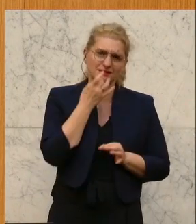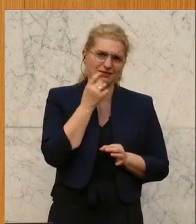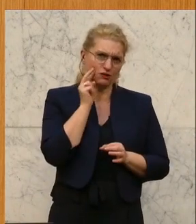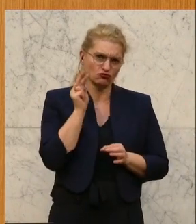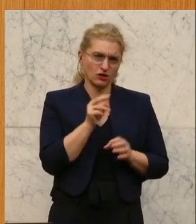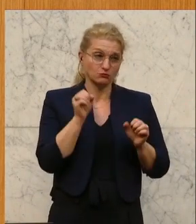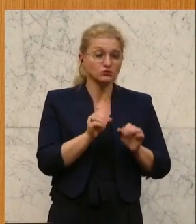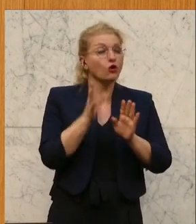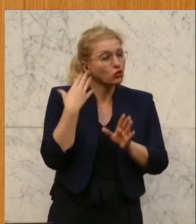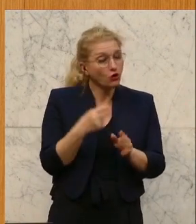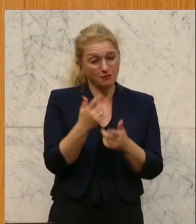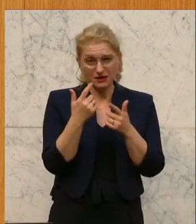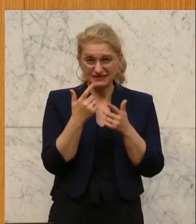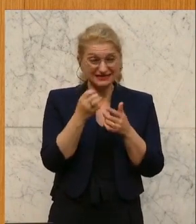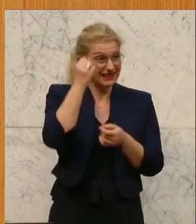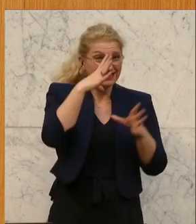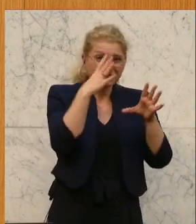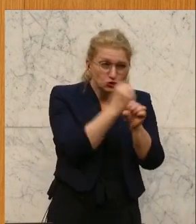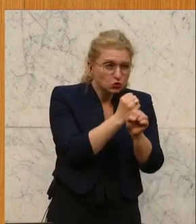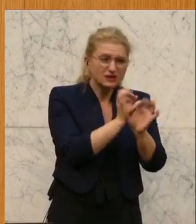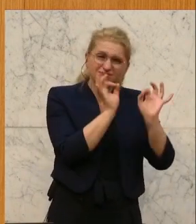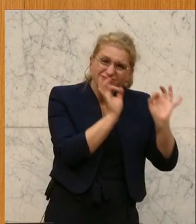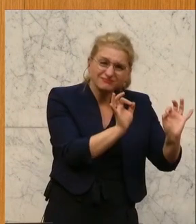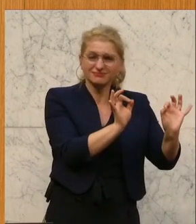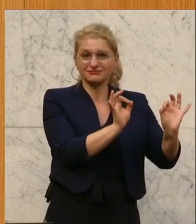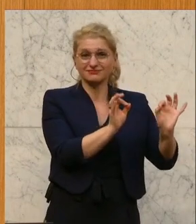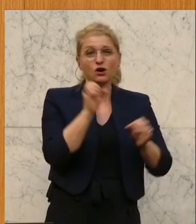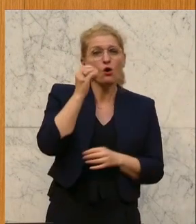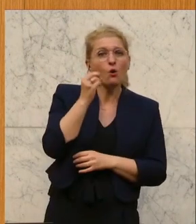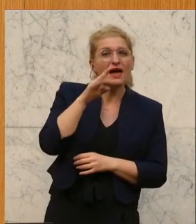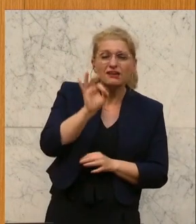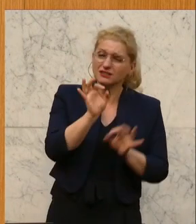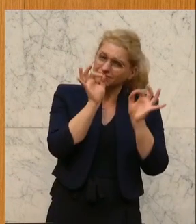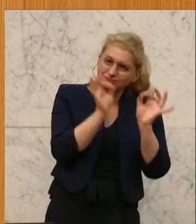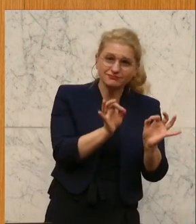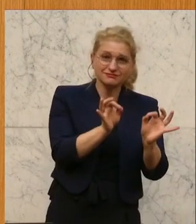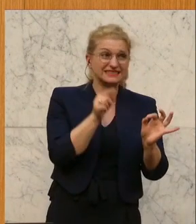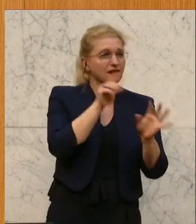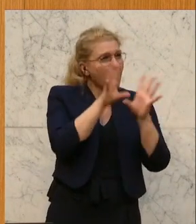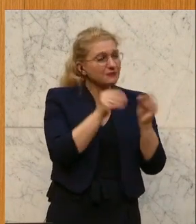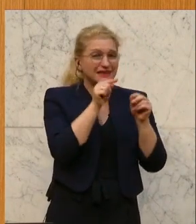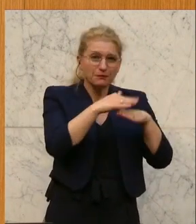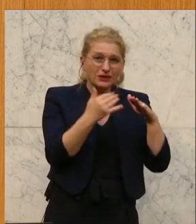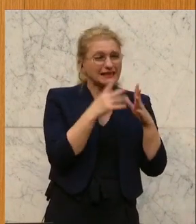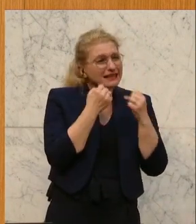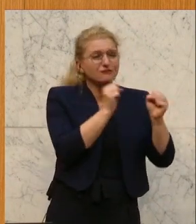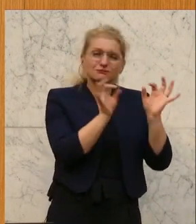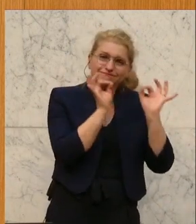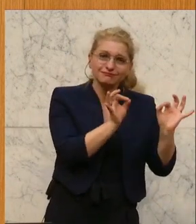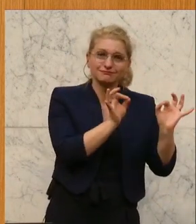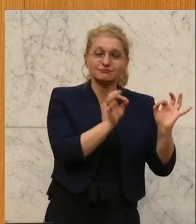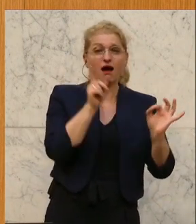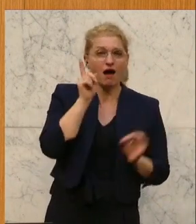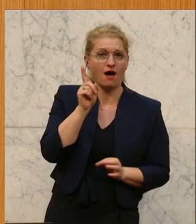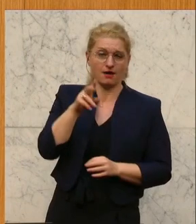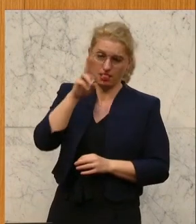nichts gegen Licht ins Dunkel, nichts gegen den ORF. Die Initiative prinzipiell ist gut. Aber, liebe